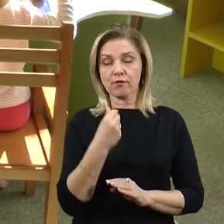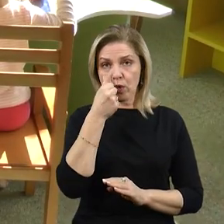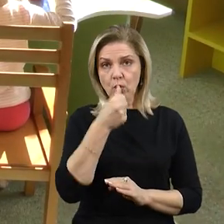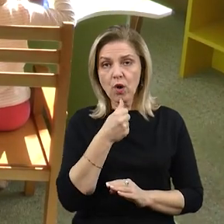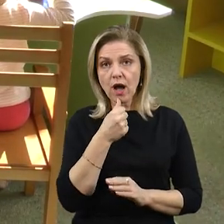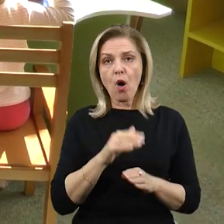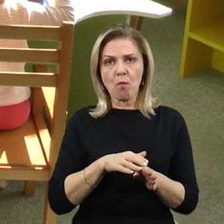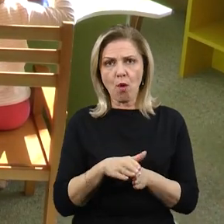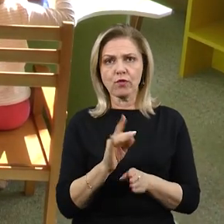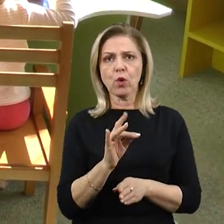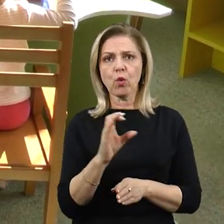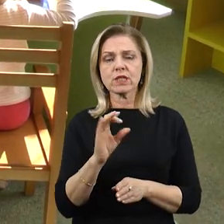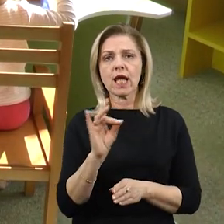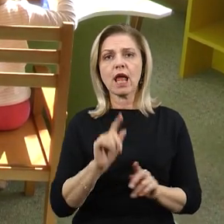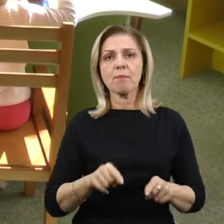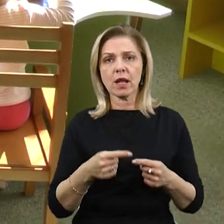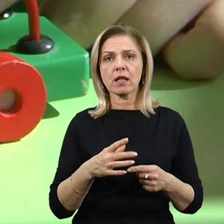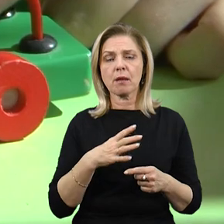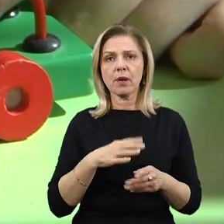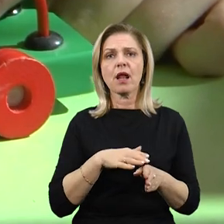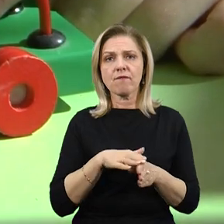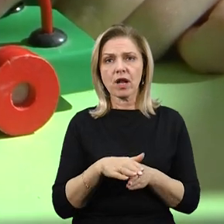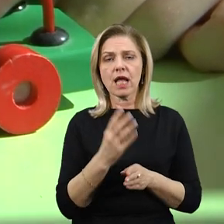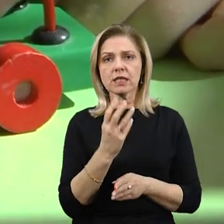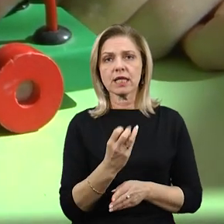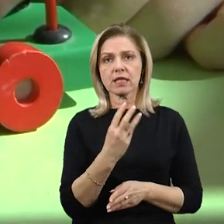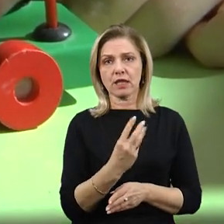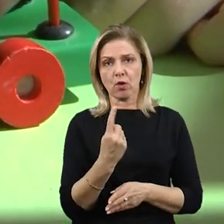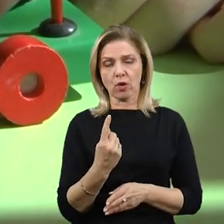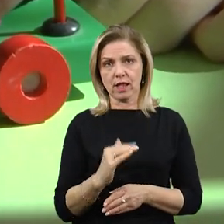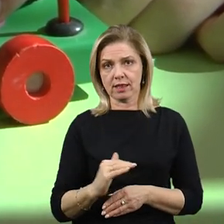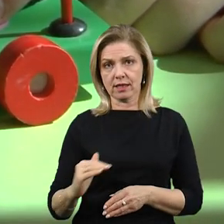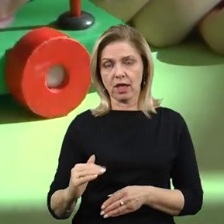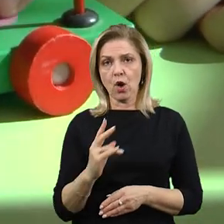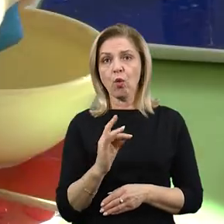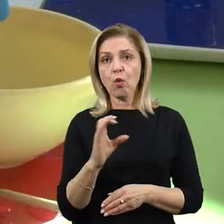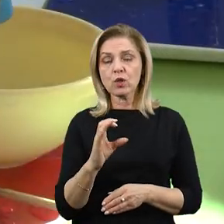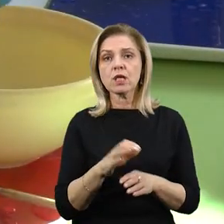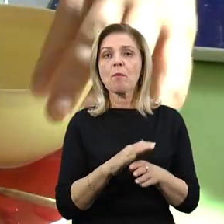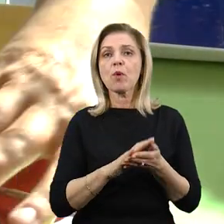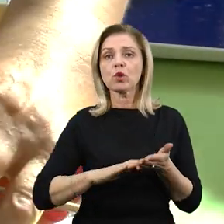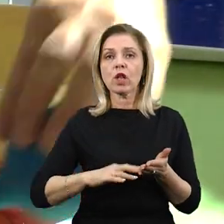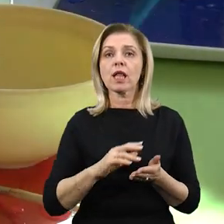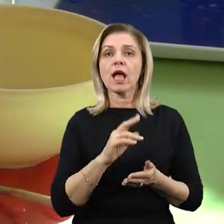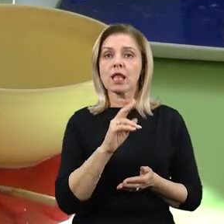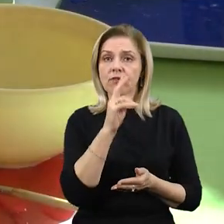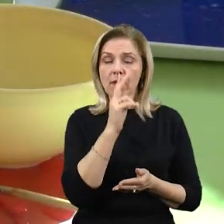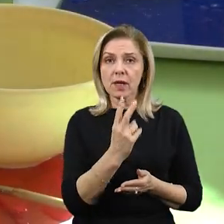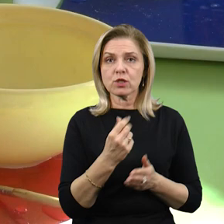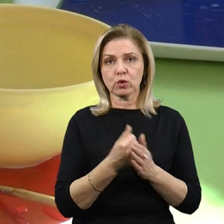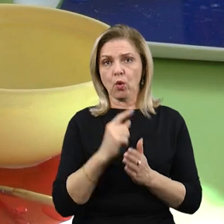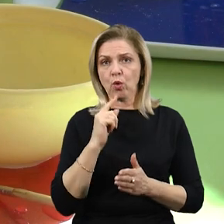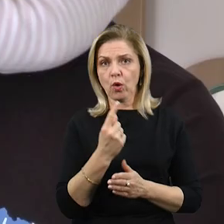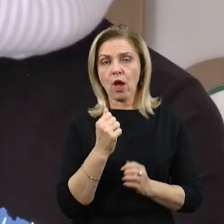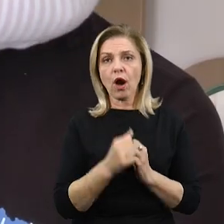курс реабілітації у центрі пройшла 321 дитина. Курс може тривати від трьох місяців до року. Щодня приймають до ста